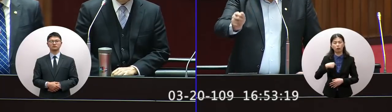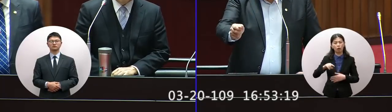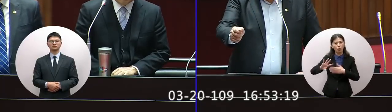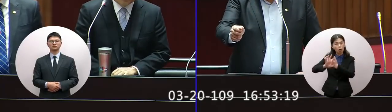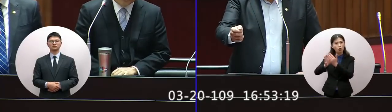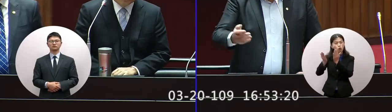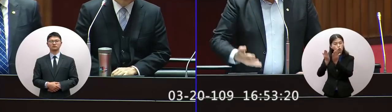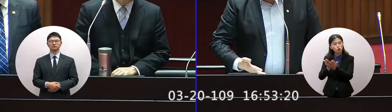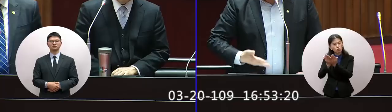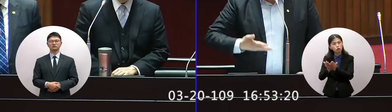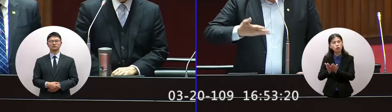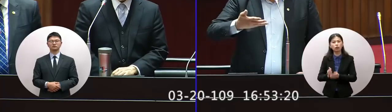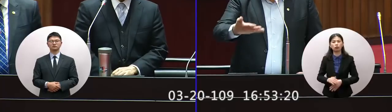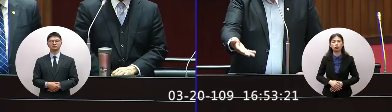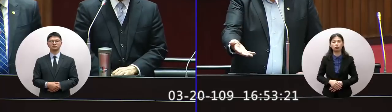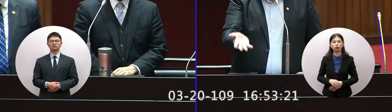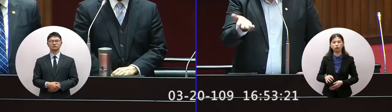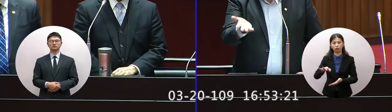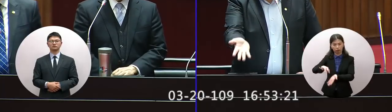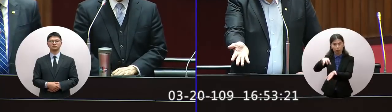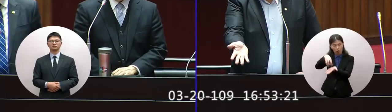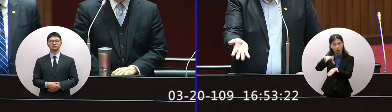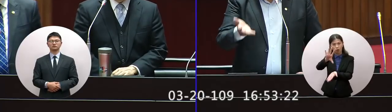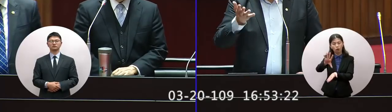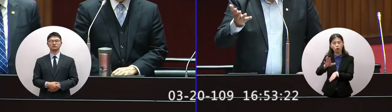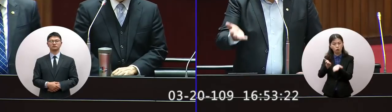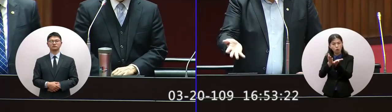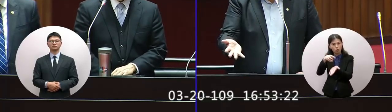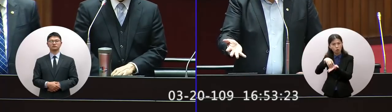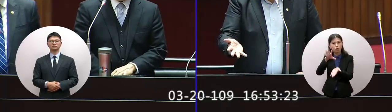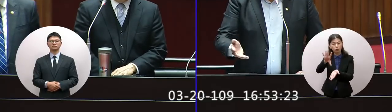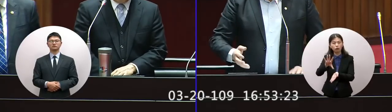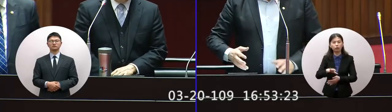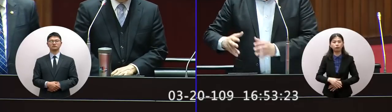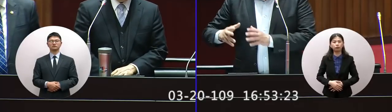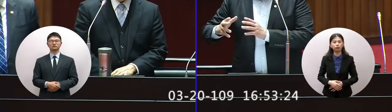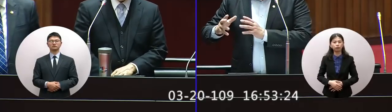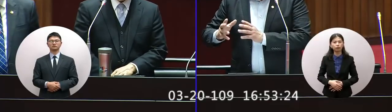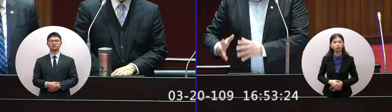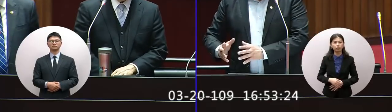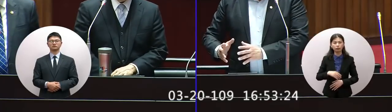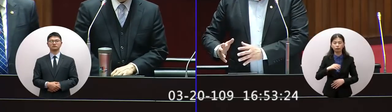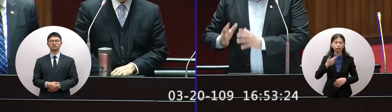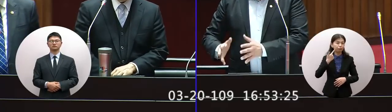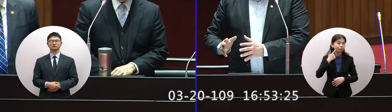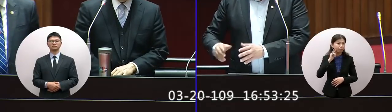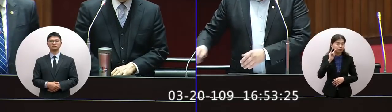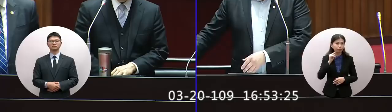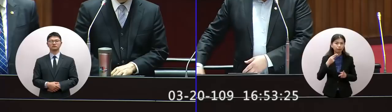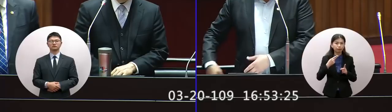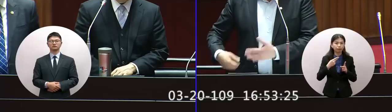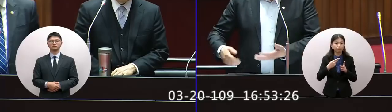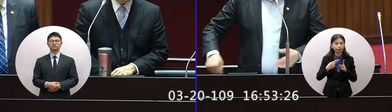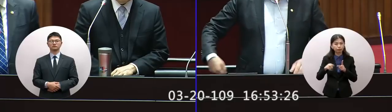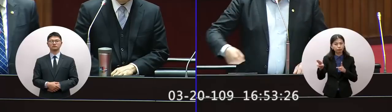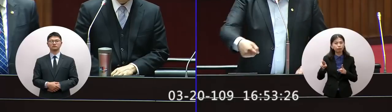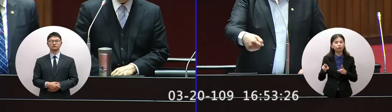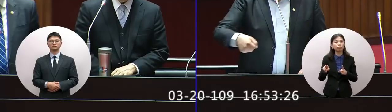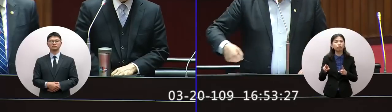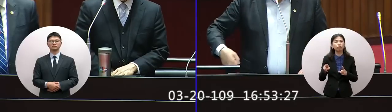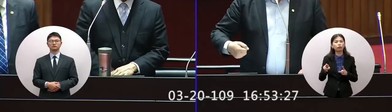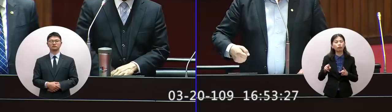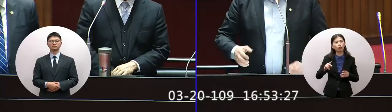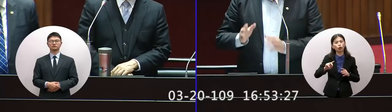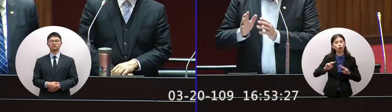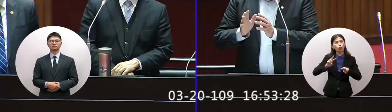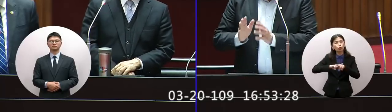在國外讀書提出舉證我在就學證明各方面證明是不是允許家長既我們出